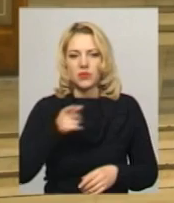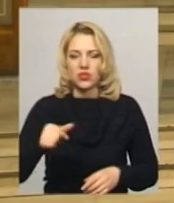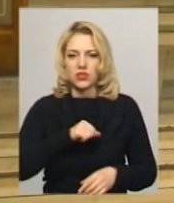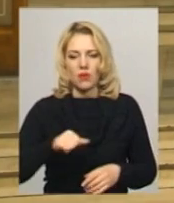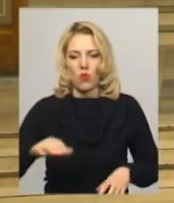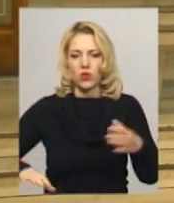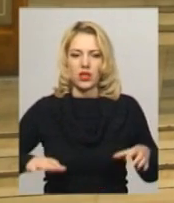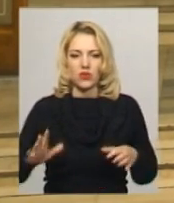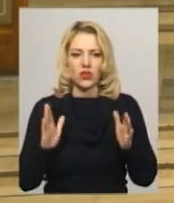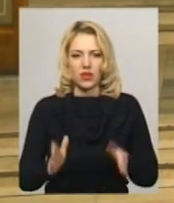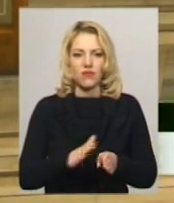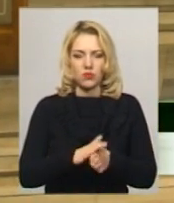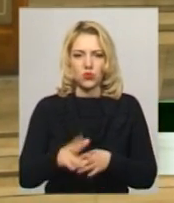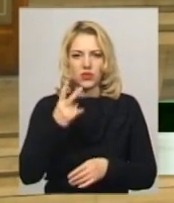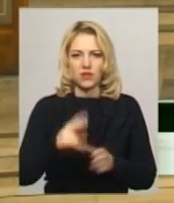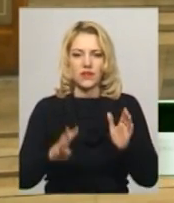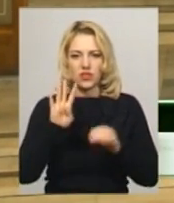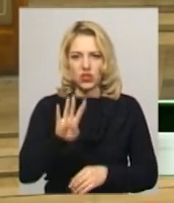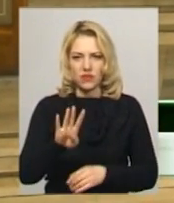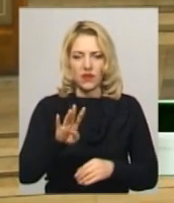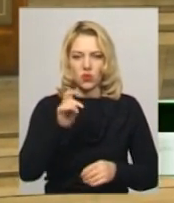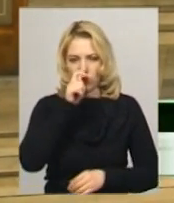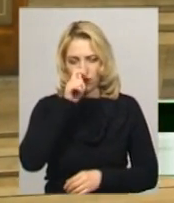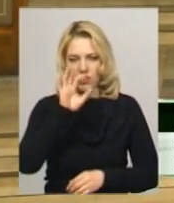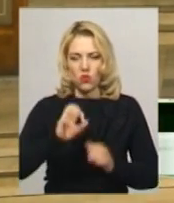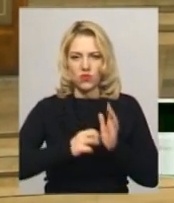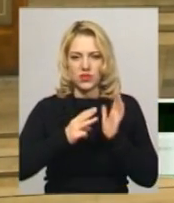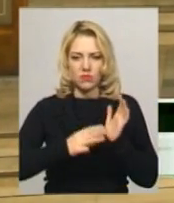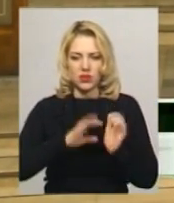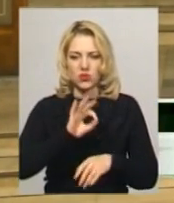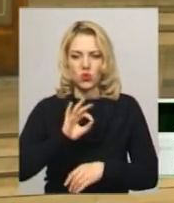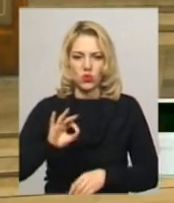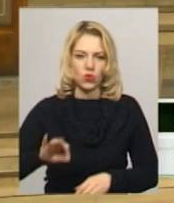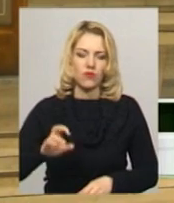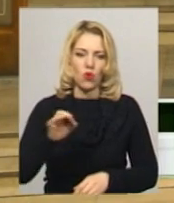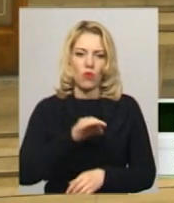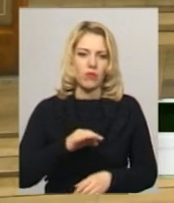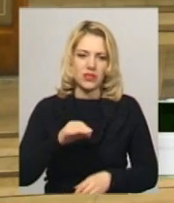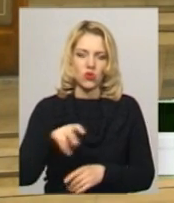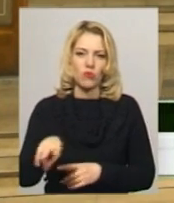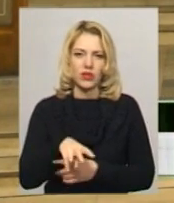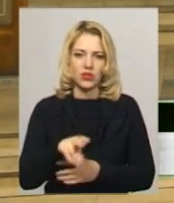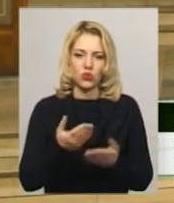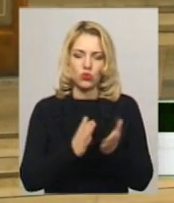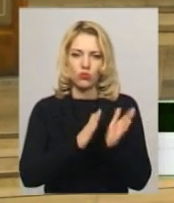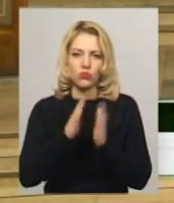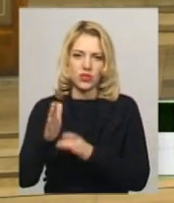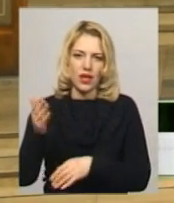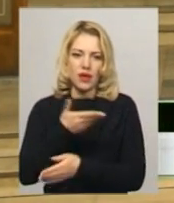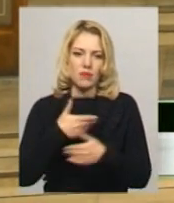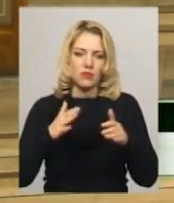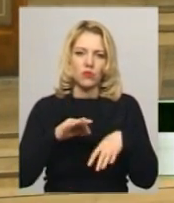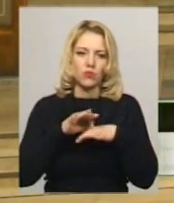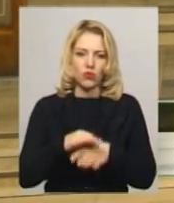тренінгу, який відбудеться 24 квітня о 18.00 в обласному літературному музеї, ми будемо